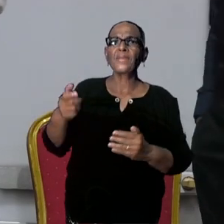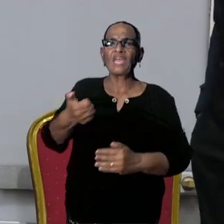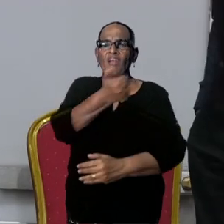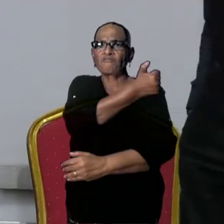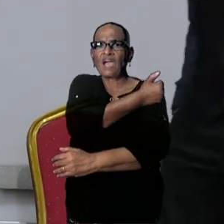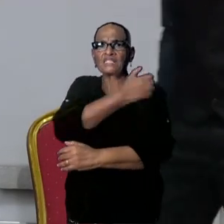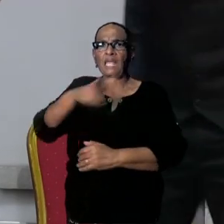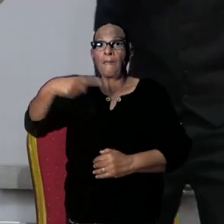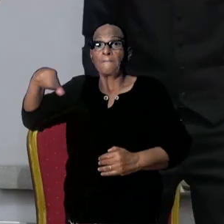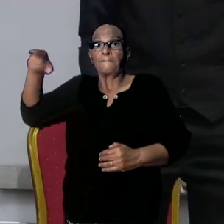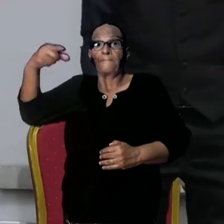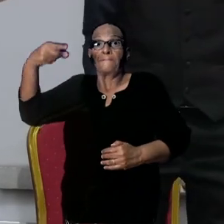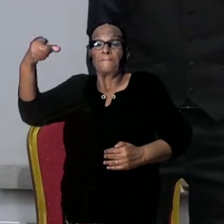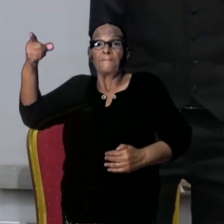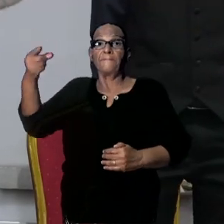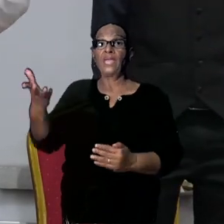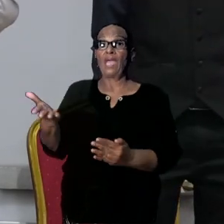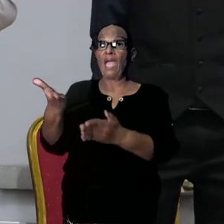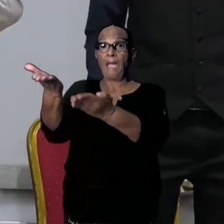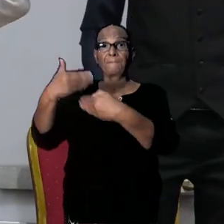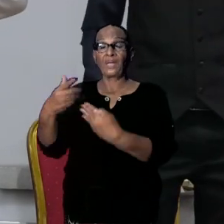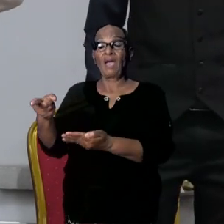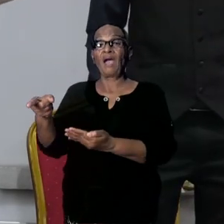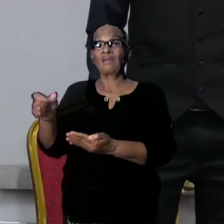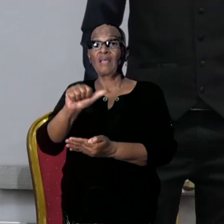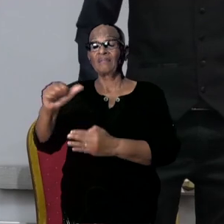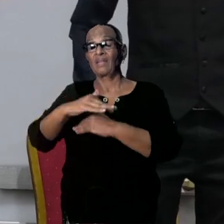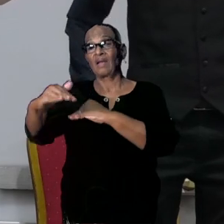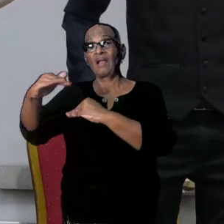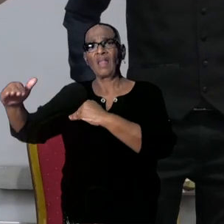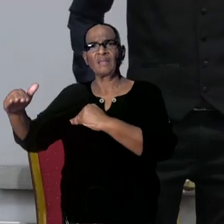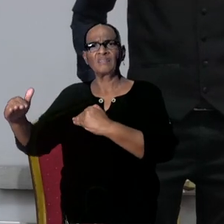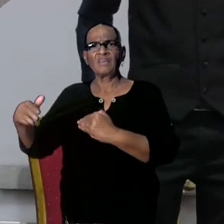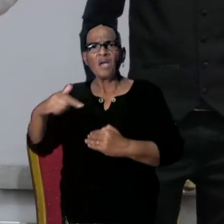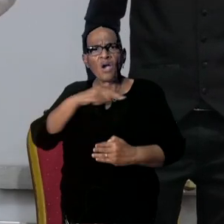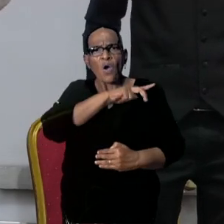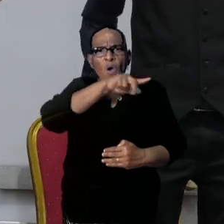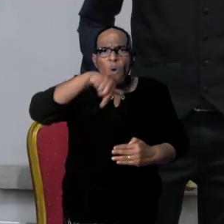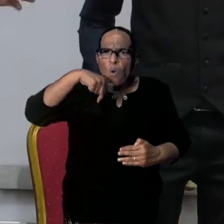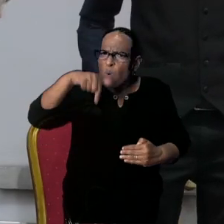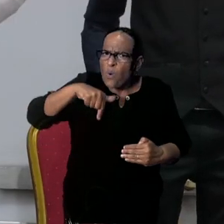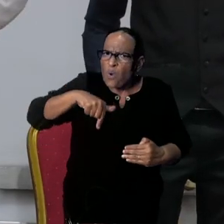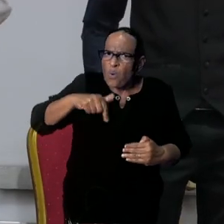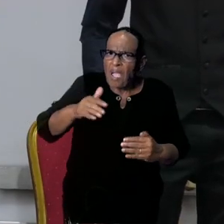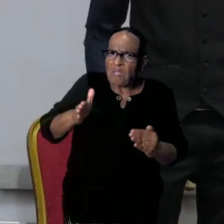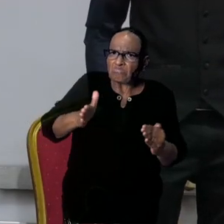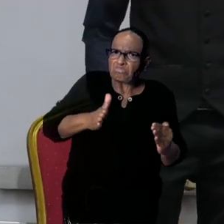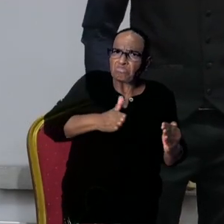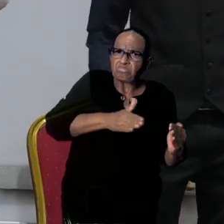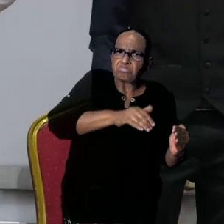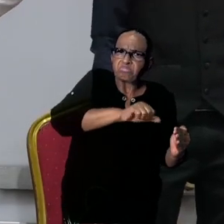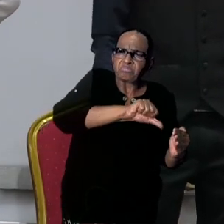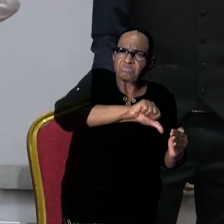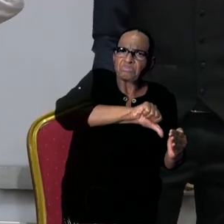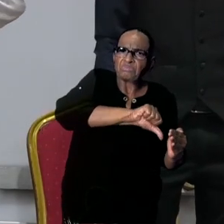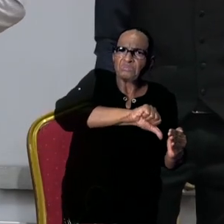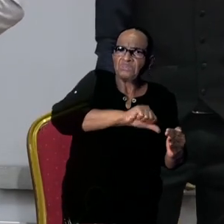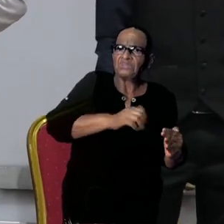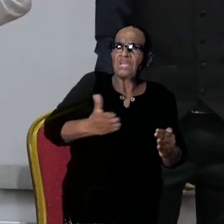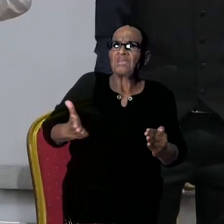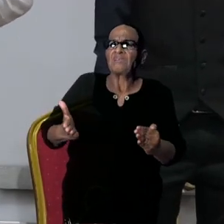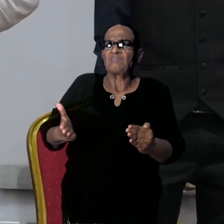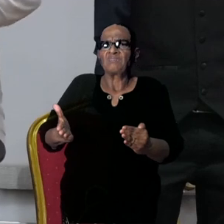gehad aan Pfizer en moderne en andere dingen. En wij worden gewoon aan de kant gedrukt, terwijl wij juist